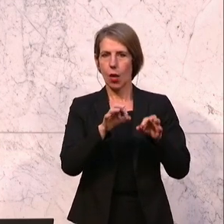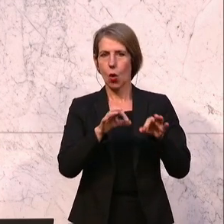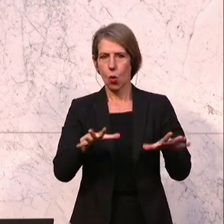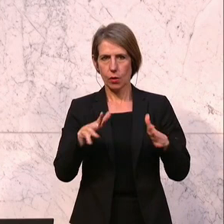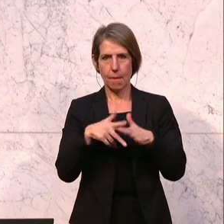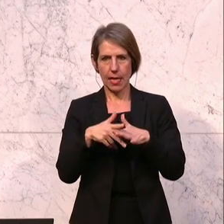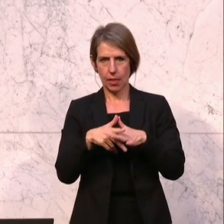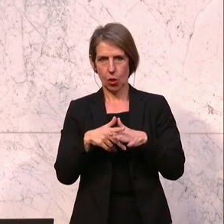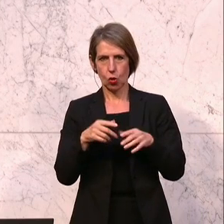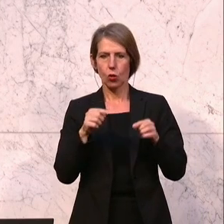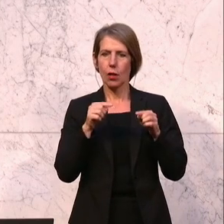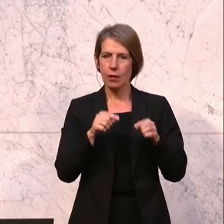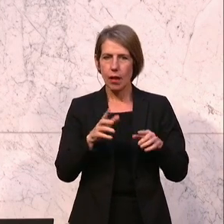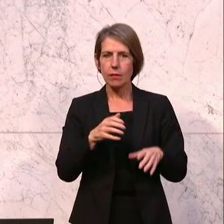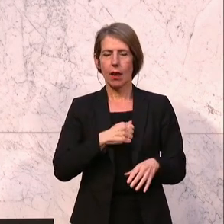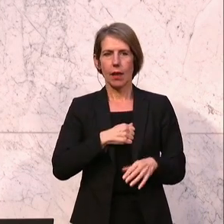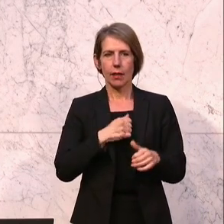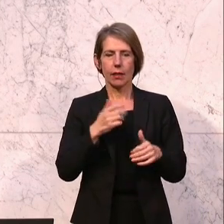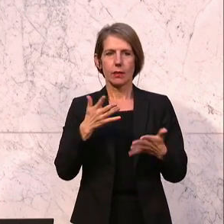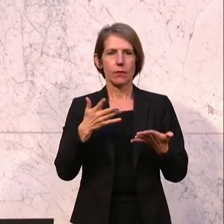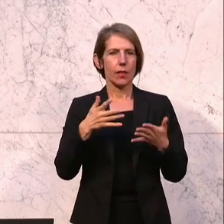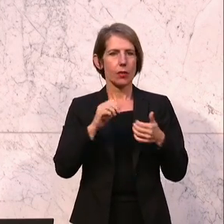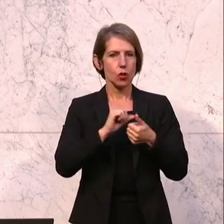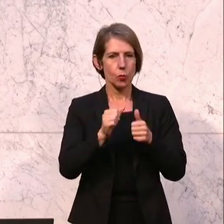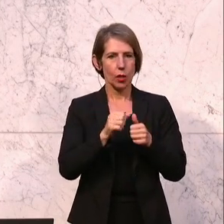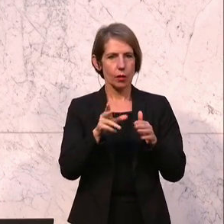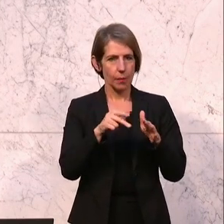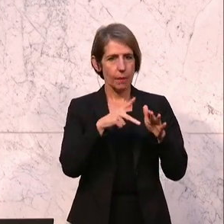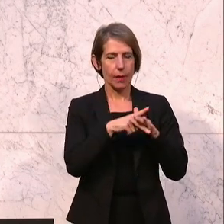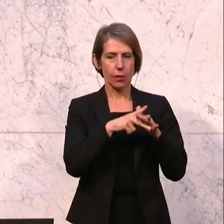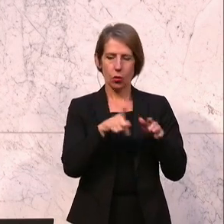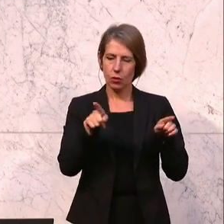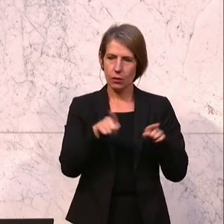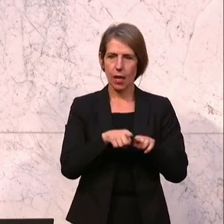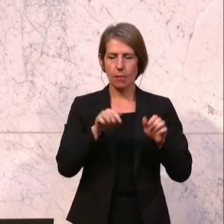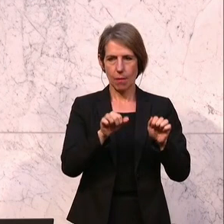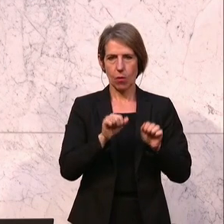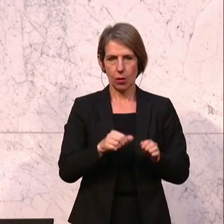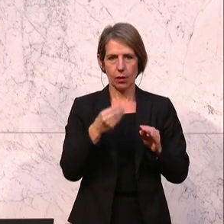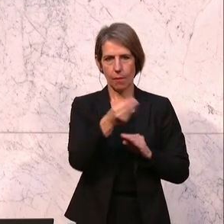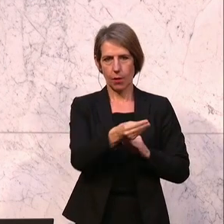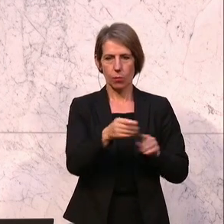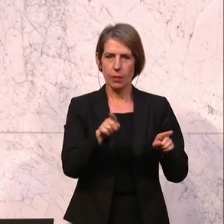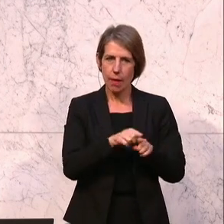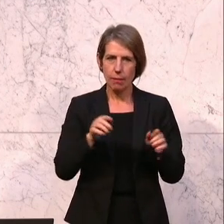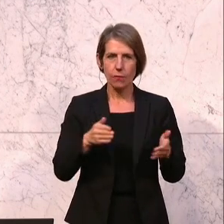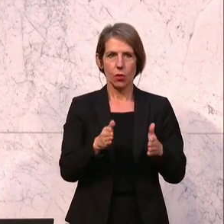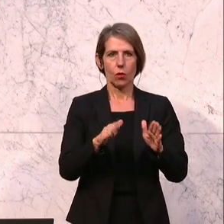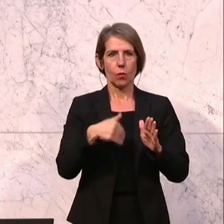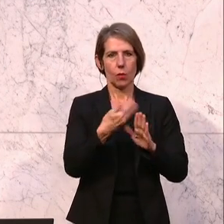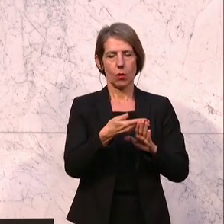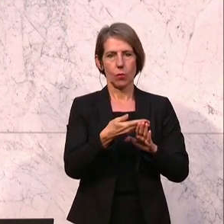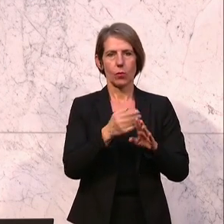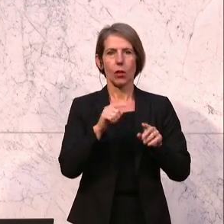Dies gelingt nur, wenn Behindertensportlerinnen dieselben Möglichkeiten und Förderungen bekommen, um den Sport auch als Beruf